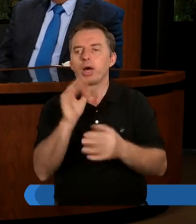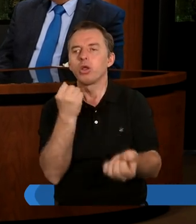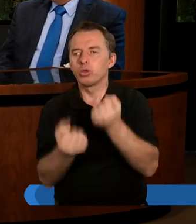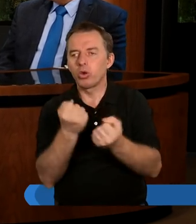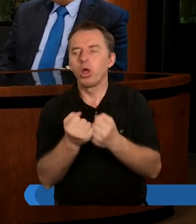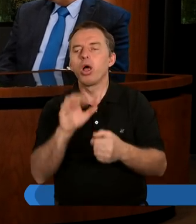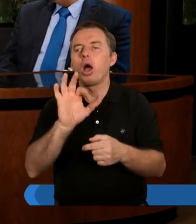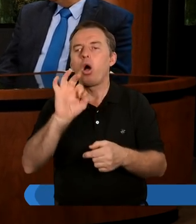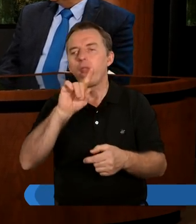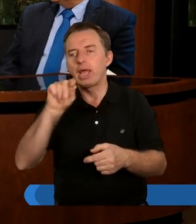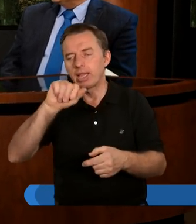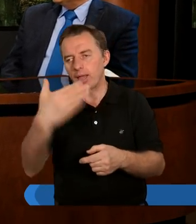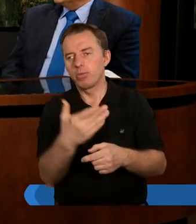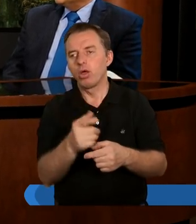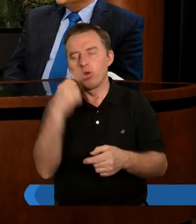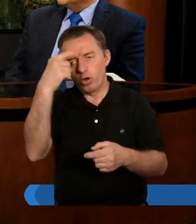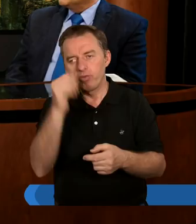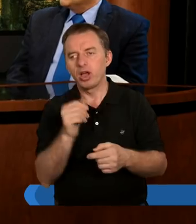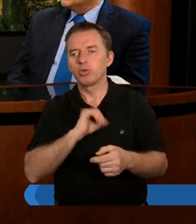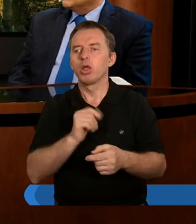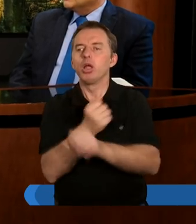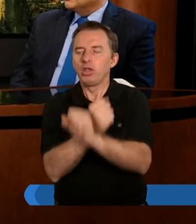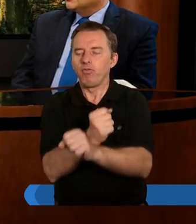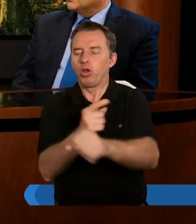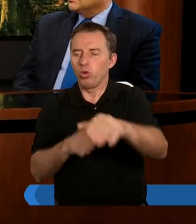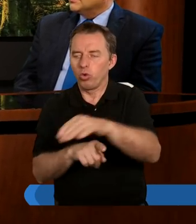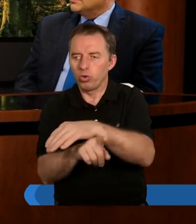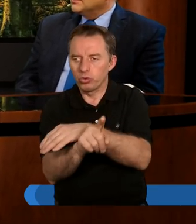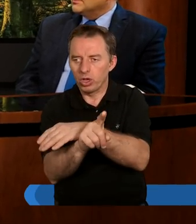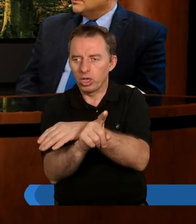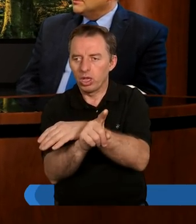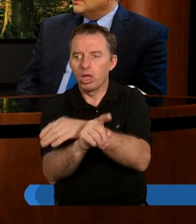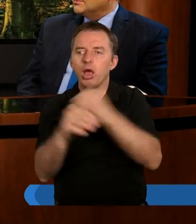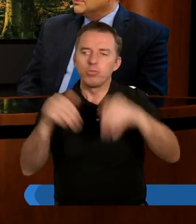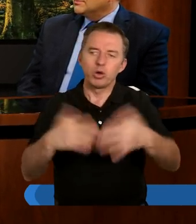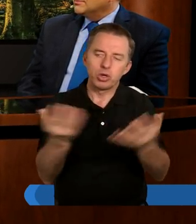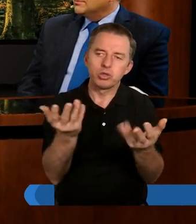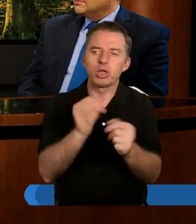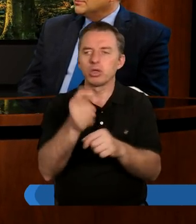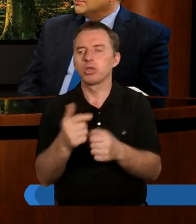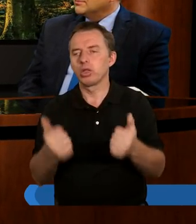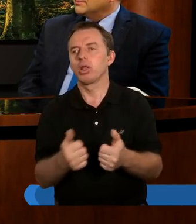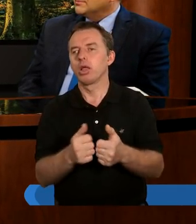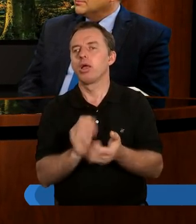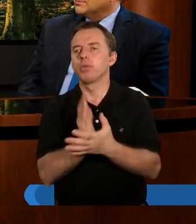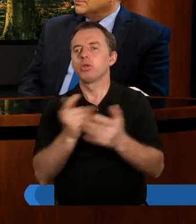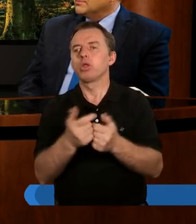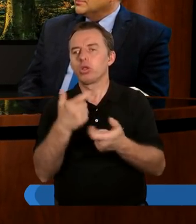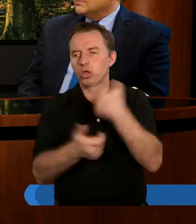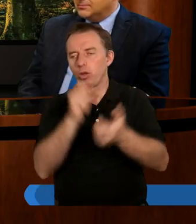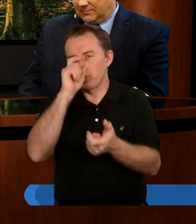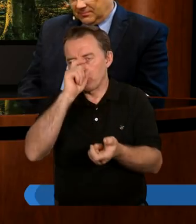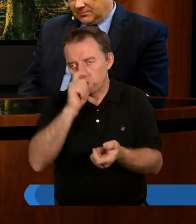bardzo trudne dla onezyma, bo wyobraźmy sobie, że niewolnik ucieka, coś tam być może jeszcze w międzyczasie